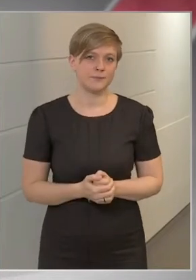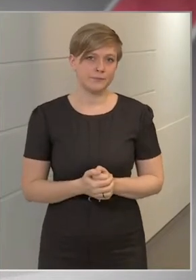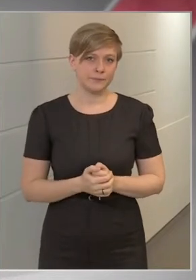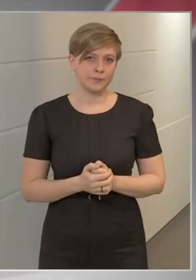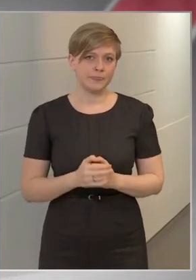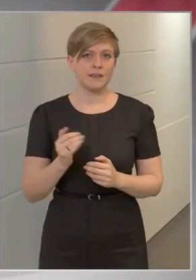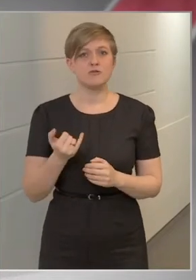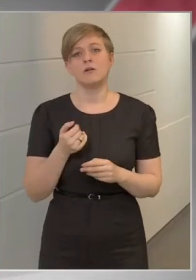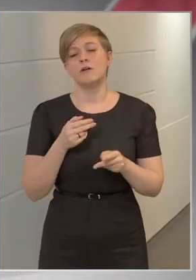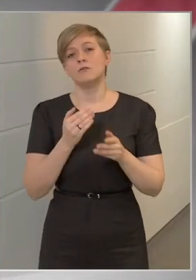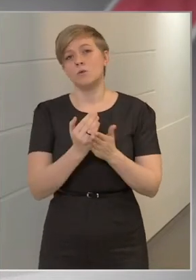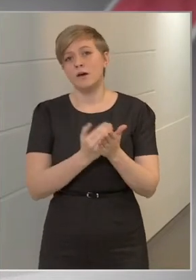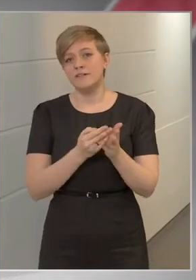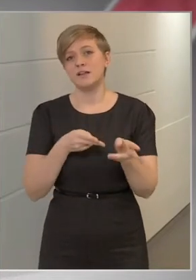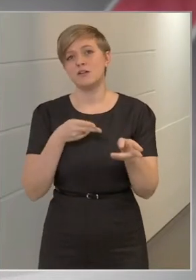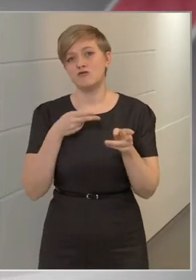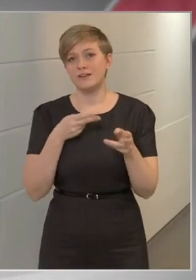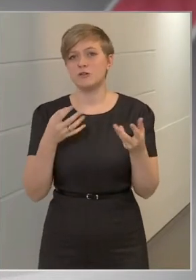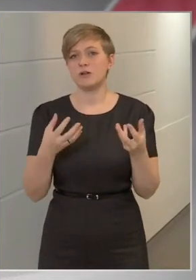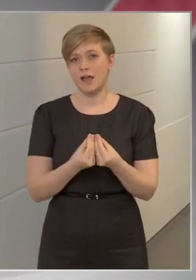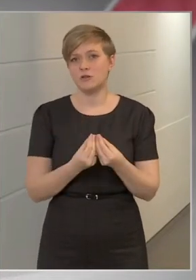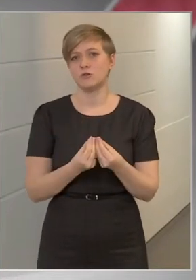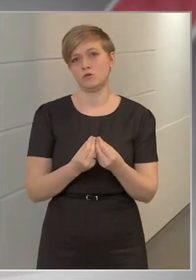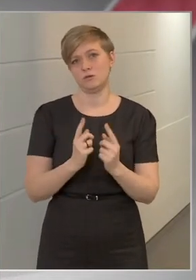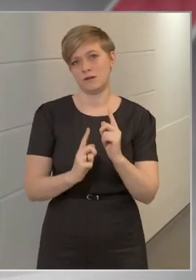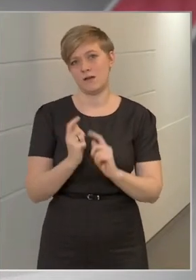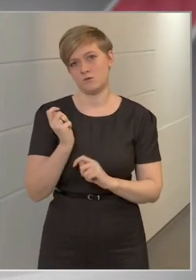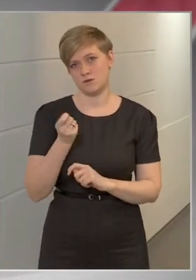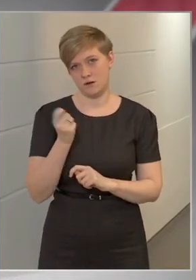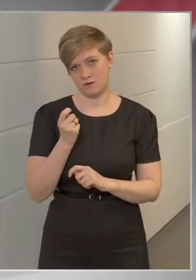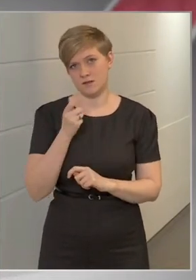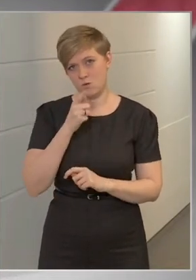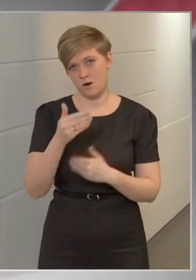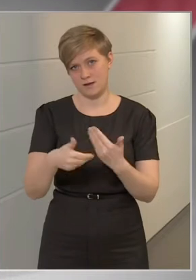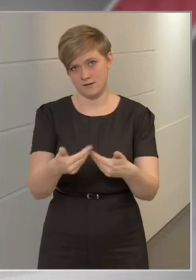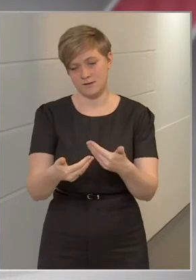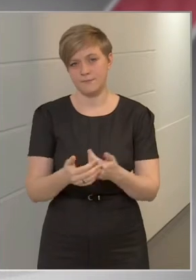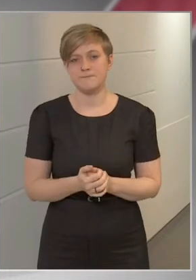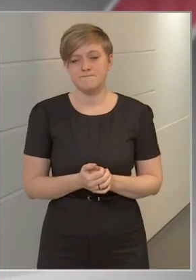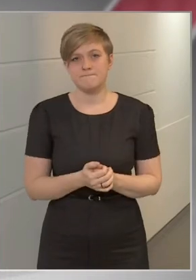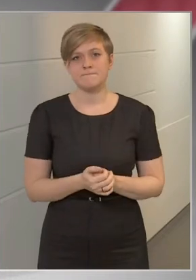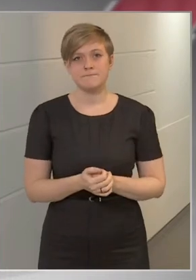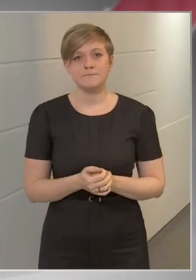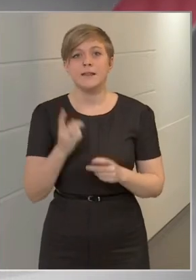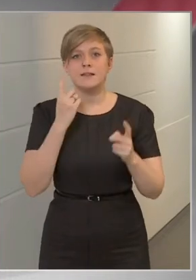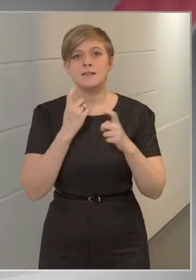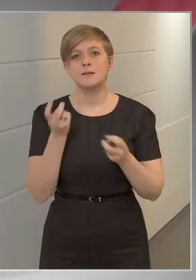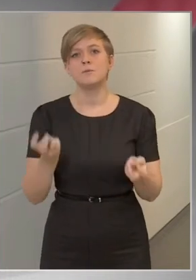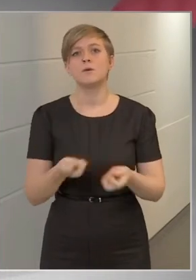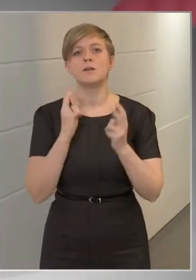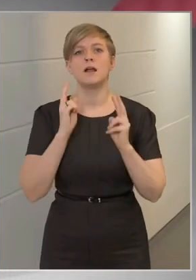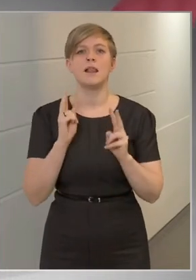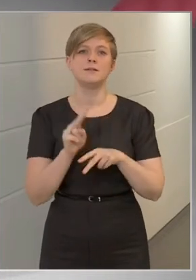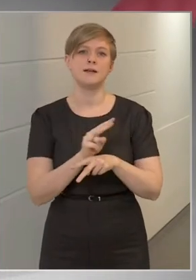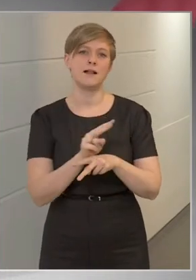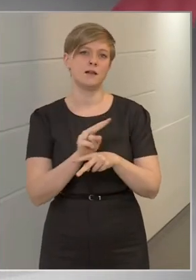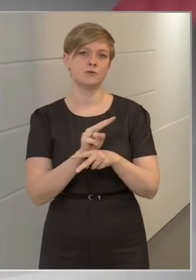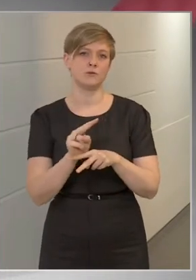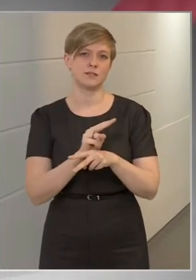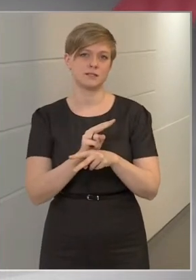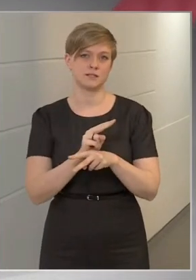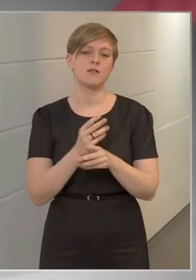a törvénysértésekkel együtt járó szankciót van maga után. Úgyhogy szerintem könnyen ellenőrizhető